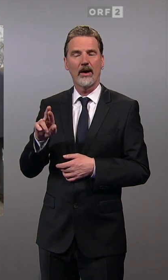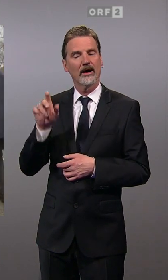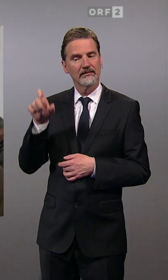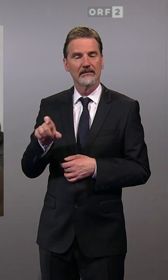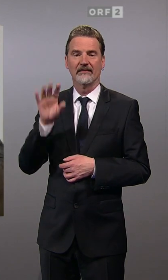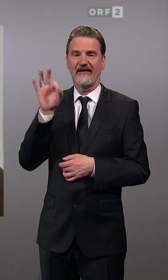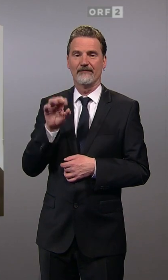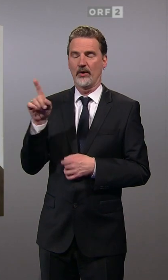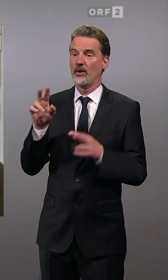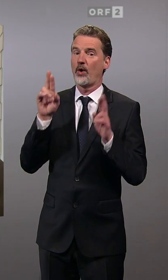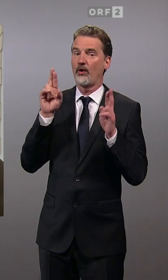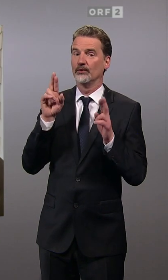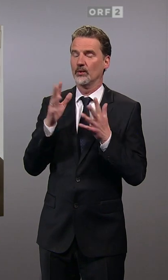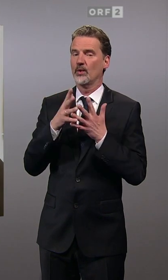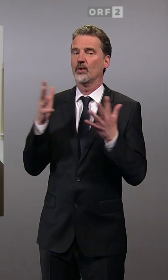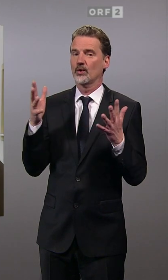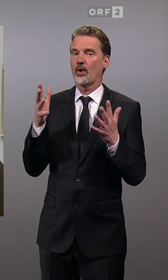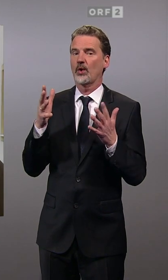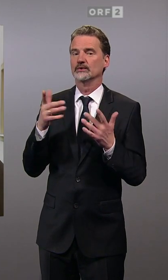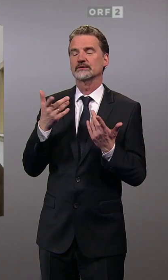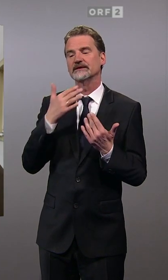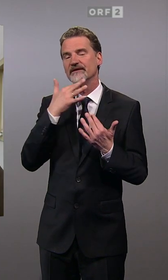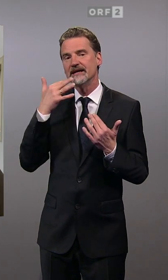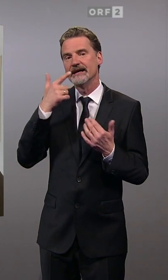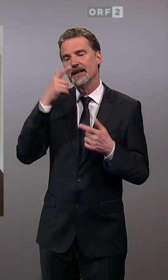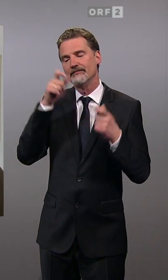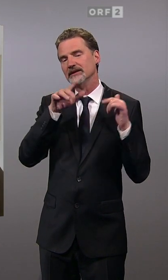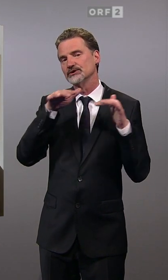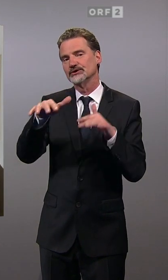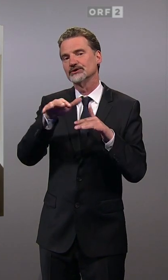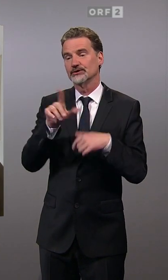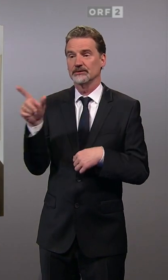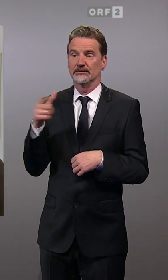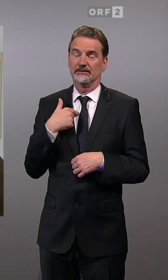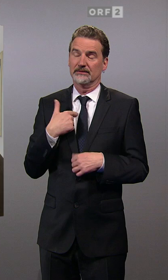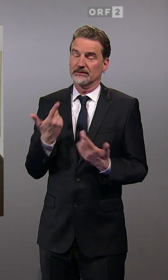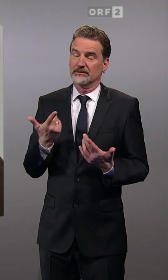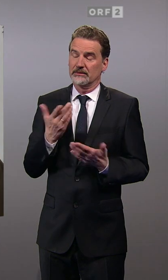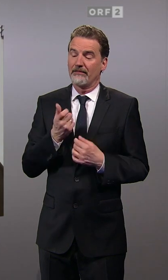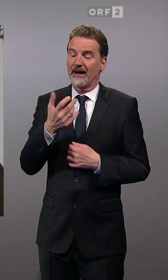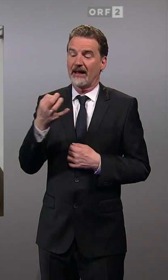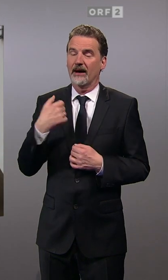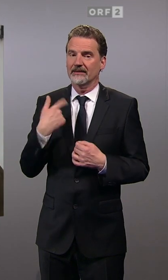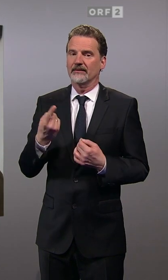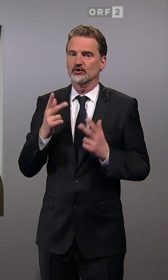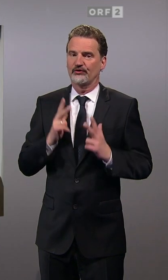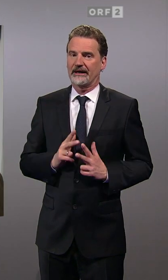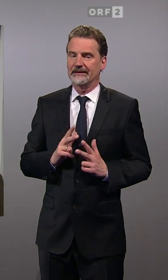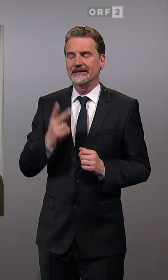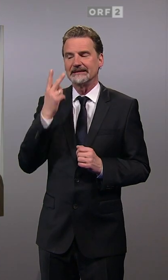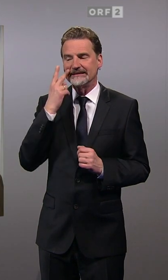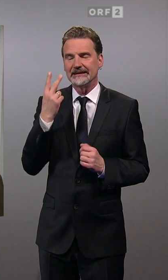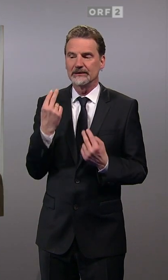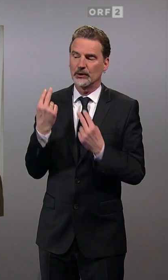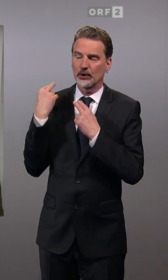Ich habe das schon letzten Tagen gesagt. Ich bin erst zufrieden, wenn das Ergebnis da ist und wir wissen, dass die Menschen wirklich wählen gegangen sind, weil darauf